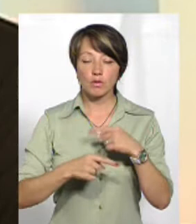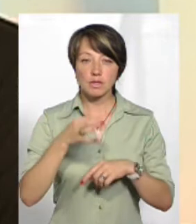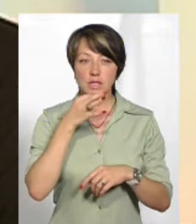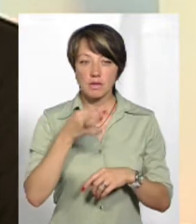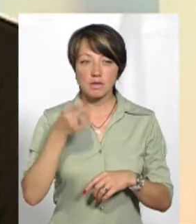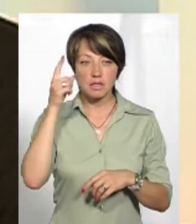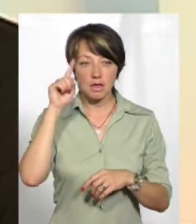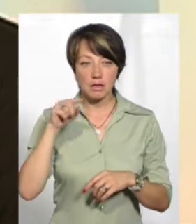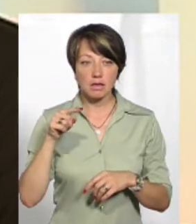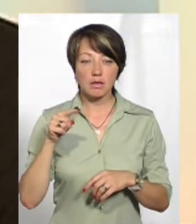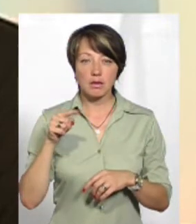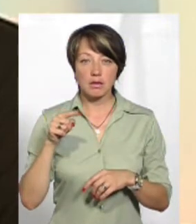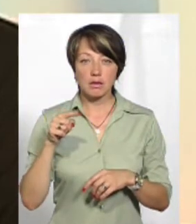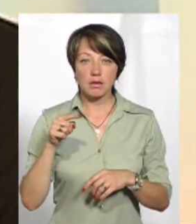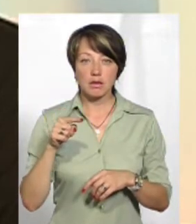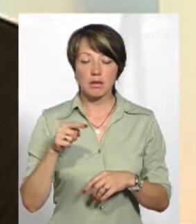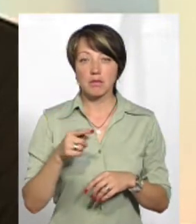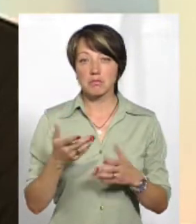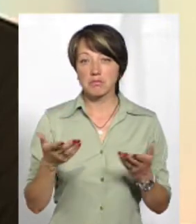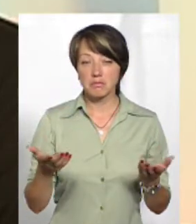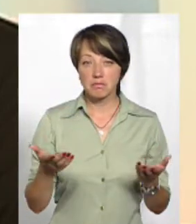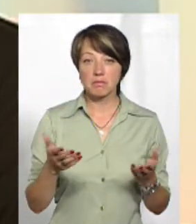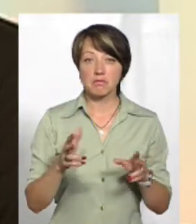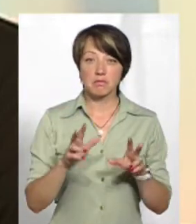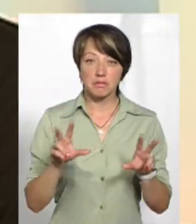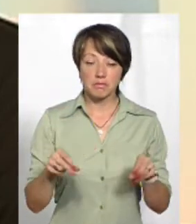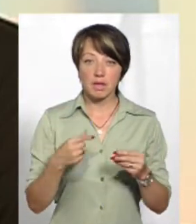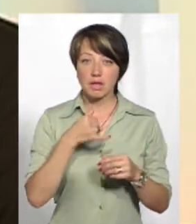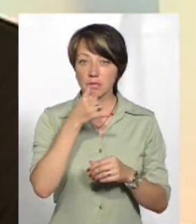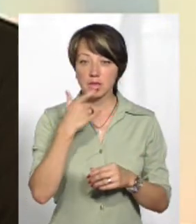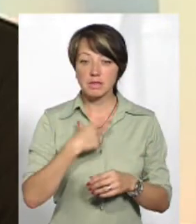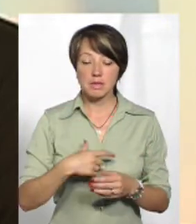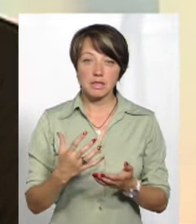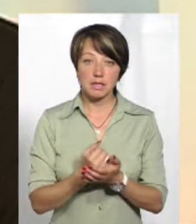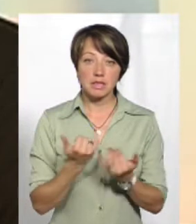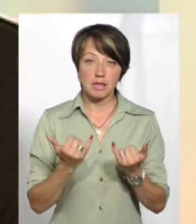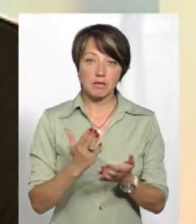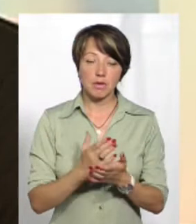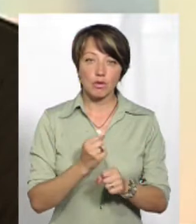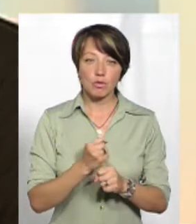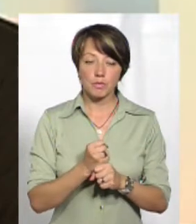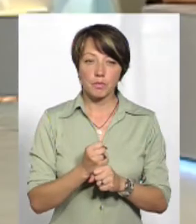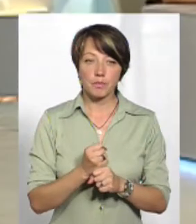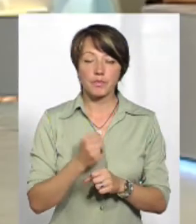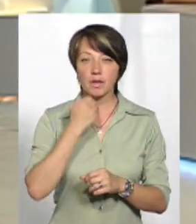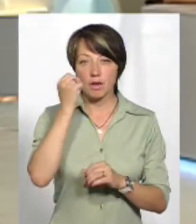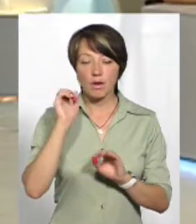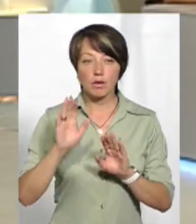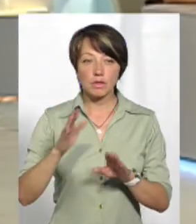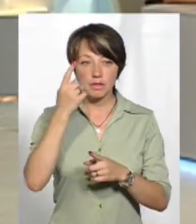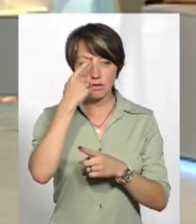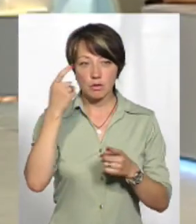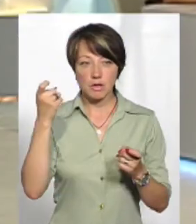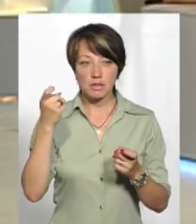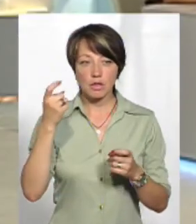і сказав, ви знаєте, якби, не було би щастя, де не щастя помогло. Я не міг себе знайти, от зараз я маю роботу. Пані Славом, дякую за цю